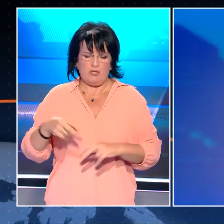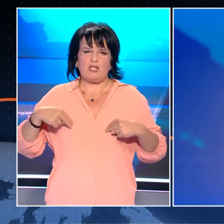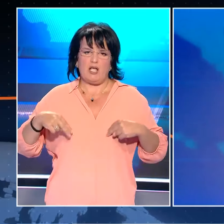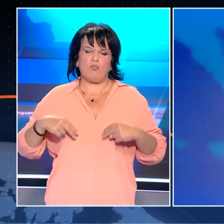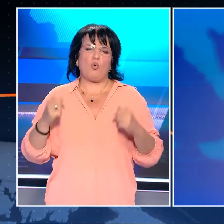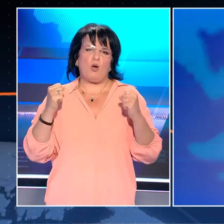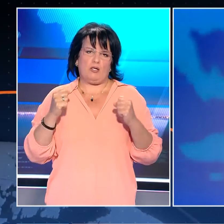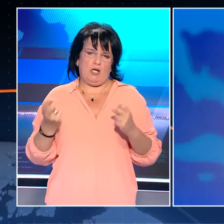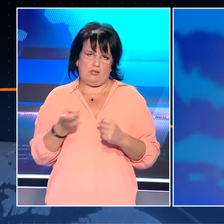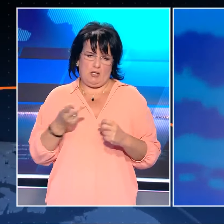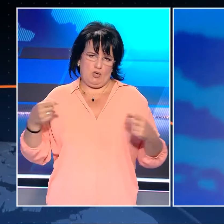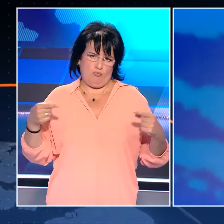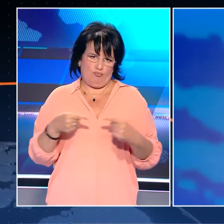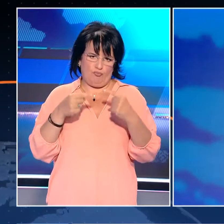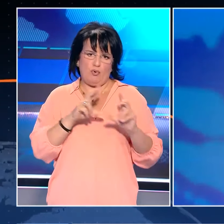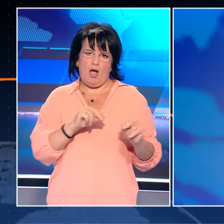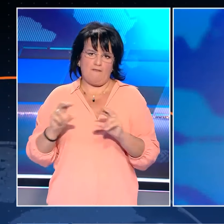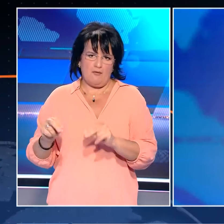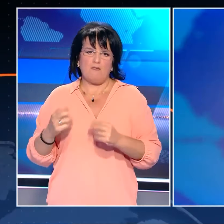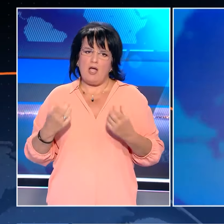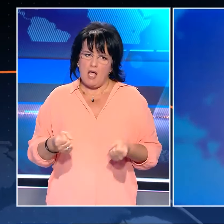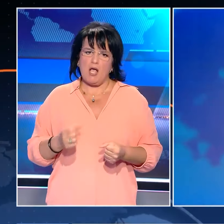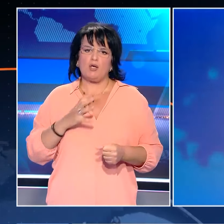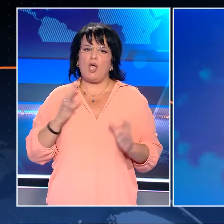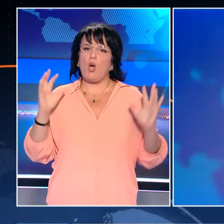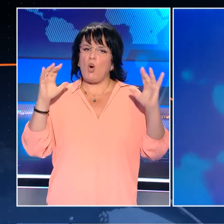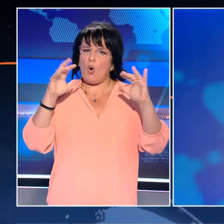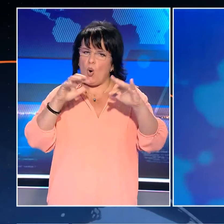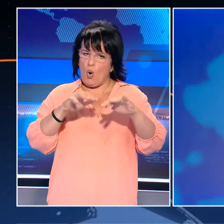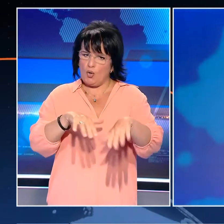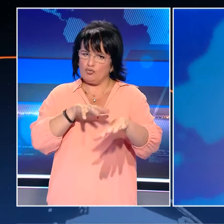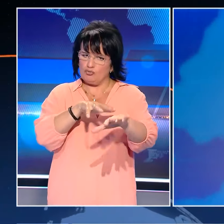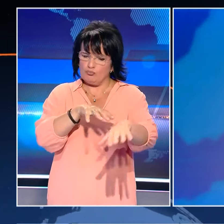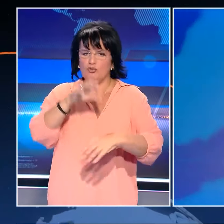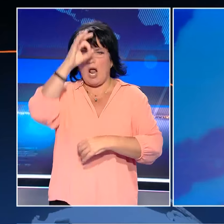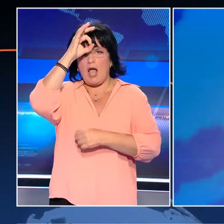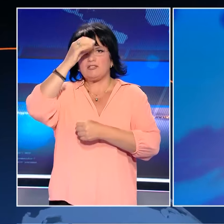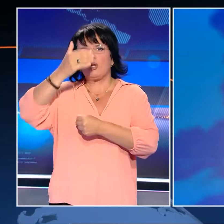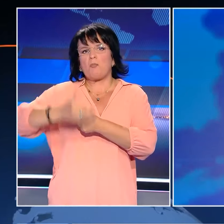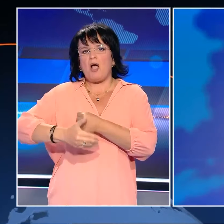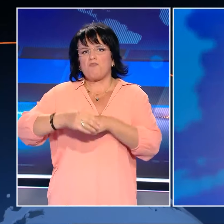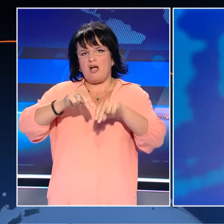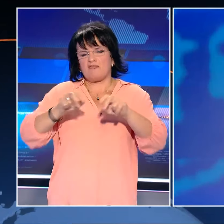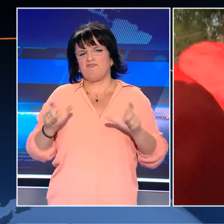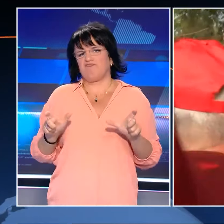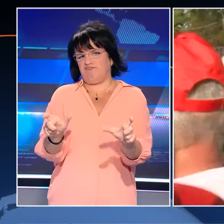Άδωνη Γεωργιάδη. Ένταση με τις αστυνομικές δυνάμεις σημειώθηκε όταν η πορεία θέλησε να περάσει από το βελίδιο.